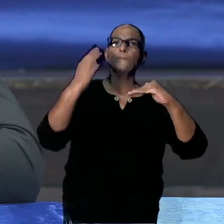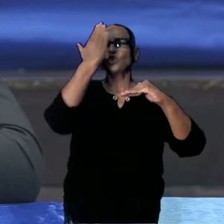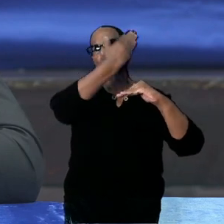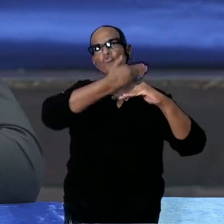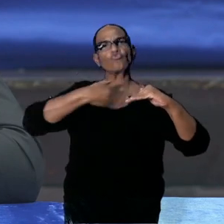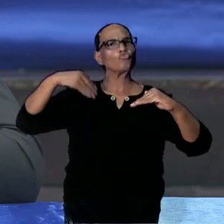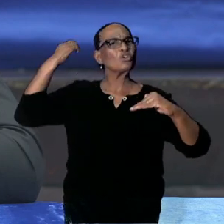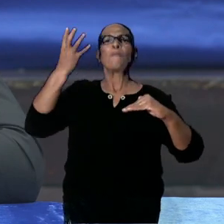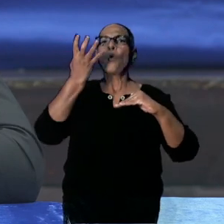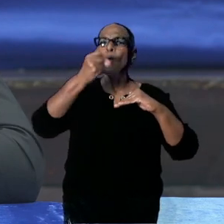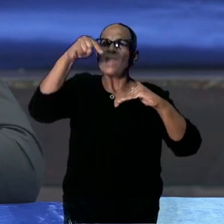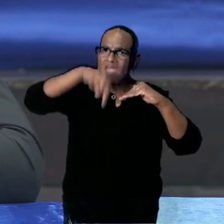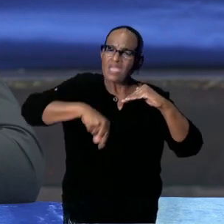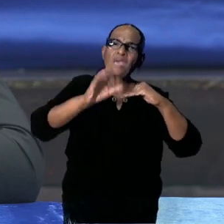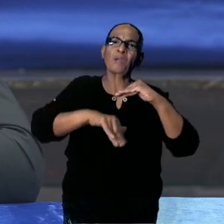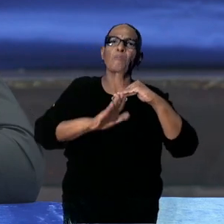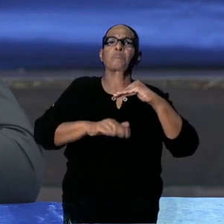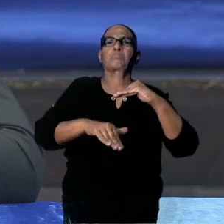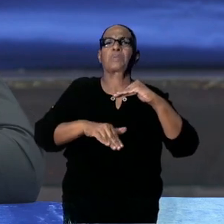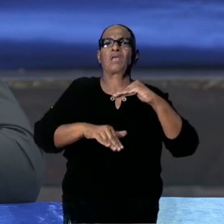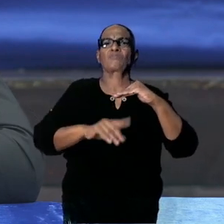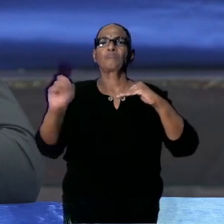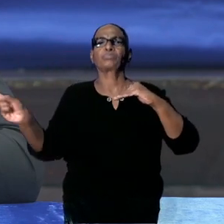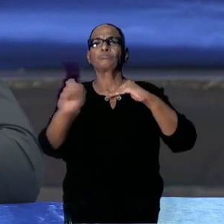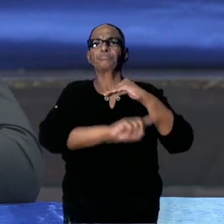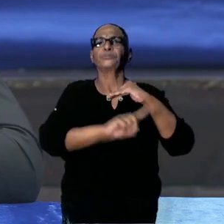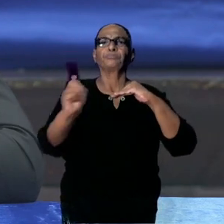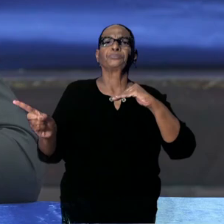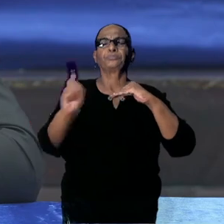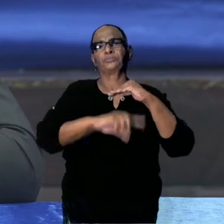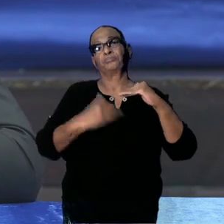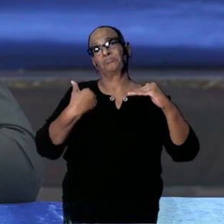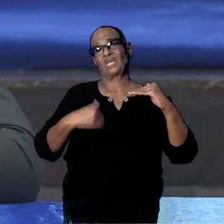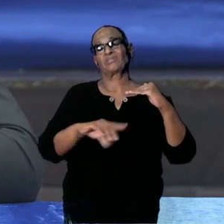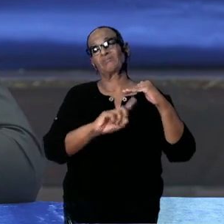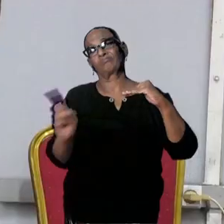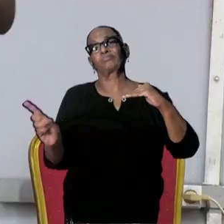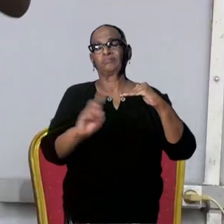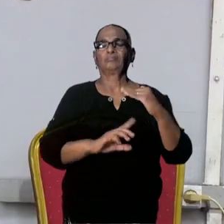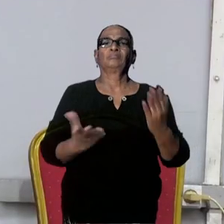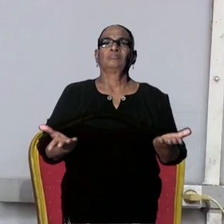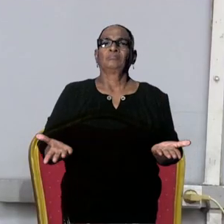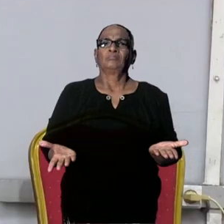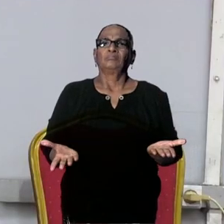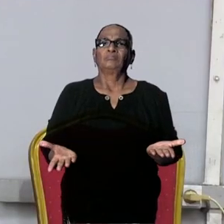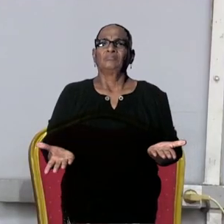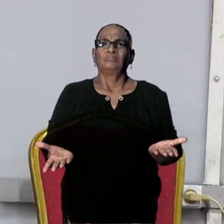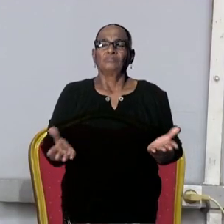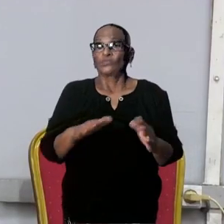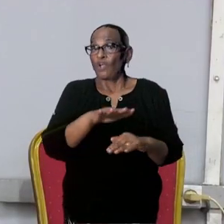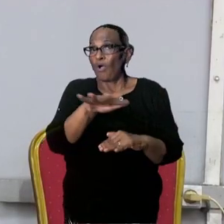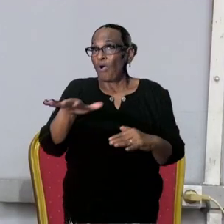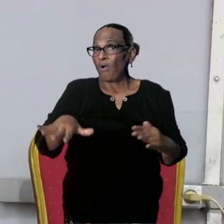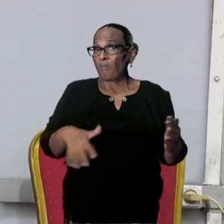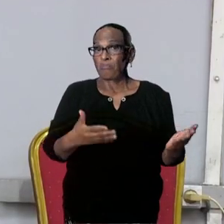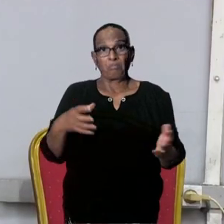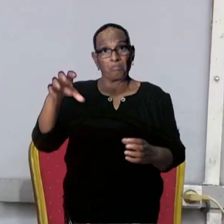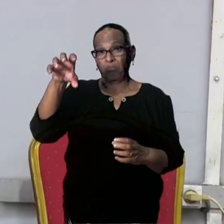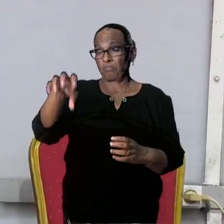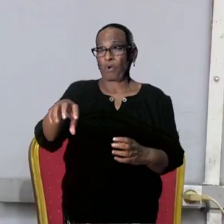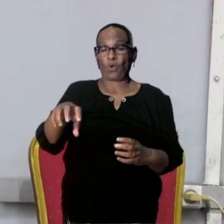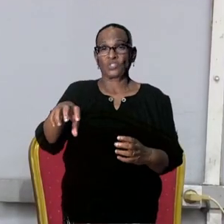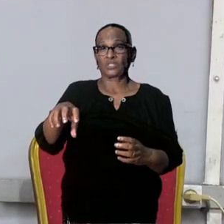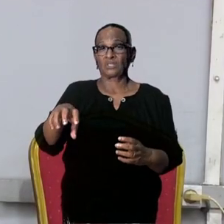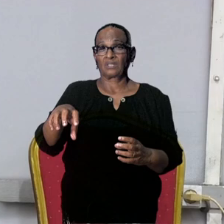willen in het land komen. Want je hebt mensen die gewoon op Albina komen en teruggaan. Maar mensen die het land inkomen. Er was op een gegeven moment een post op